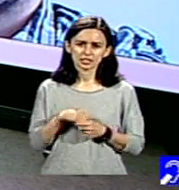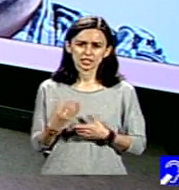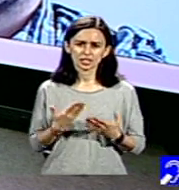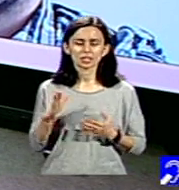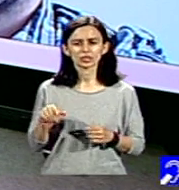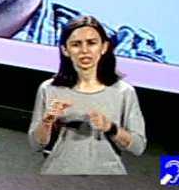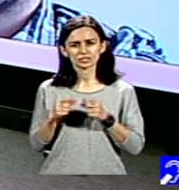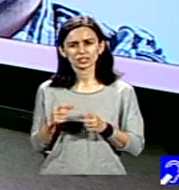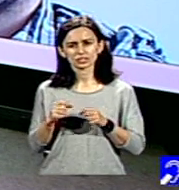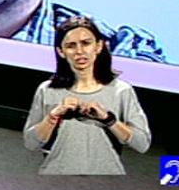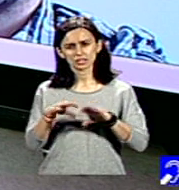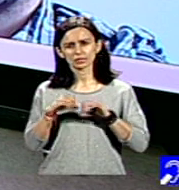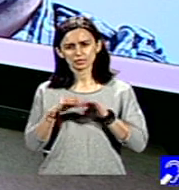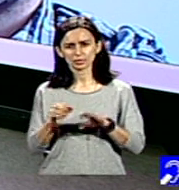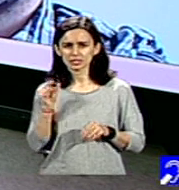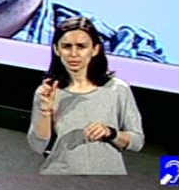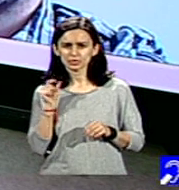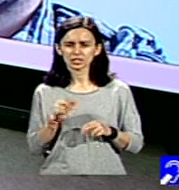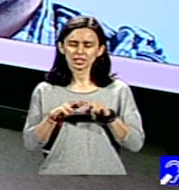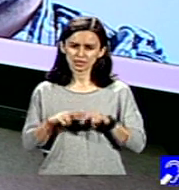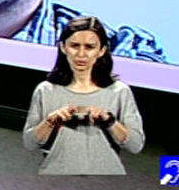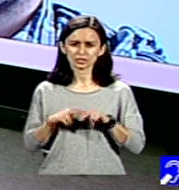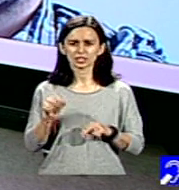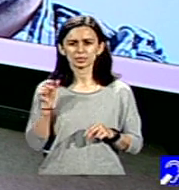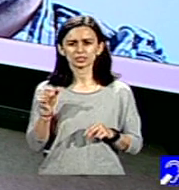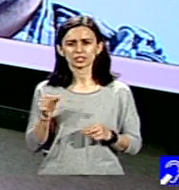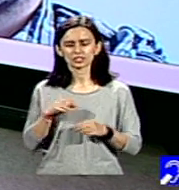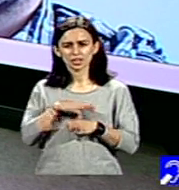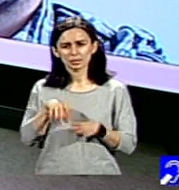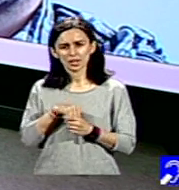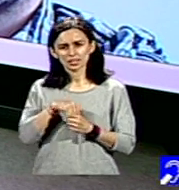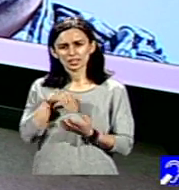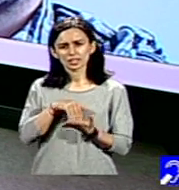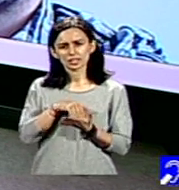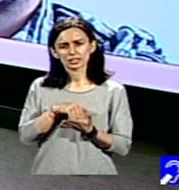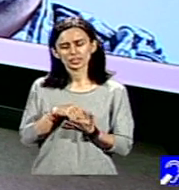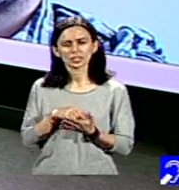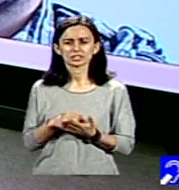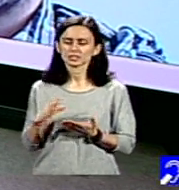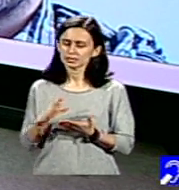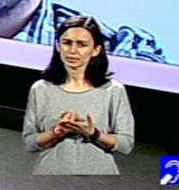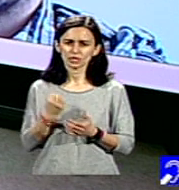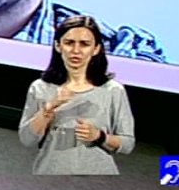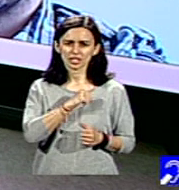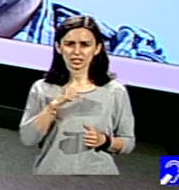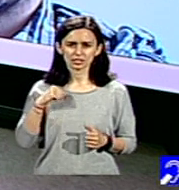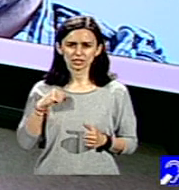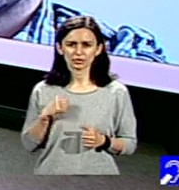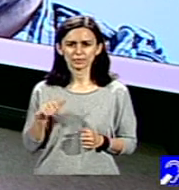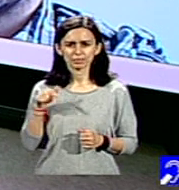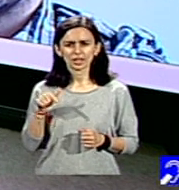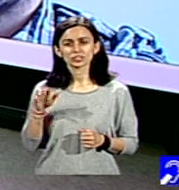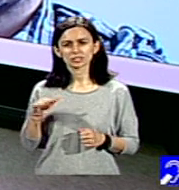erau puține, resursele erau și mai puține, părinții fiind nevoiți să se descurce cumva singuri. A fost acesta, Dan,